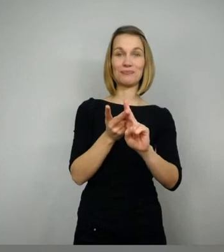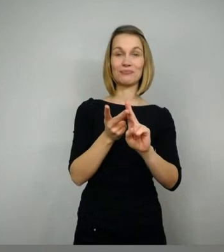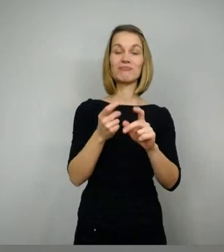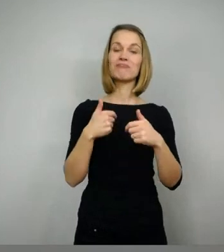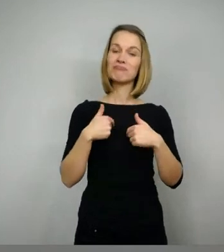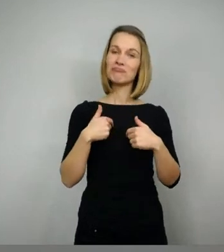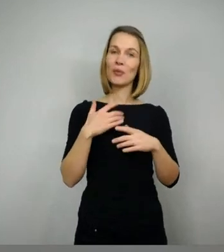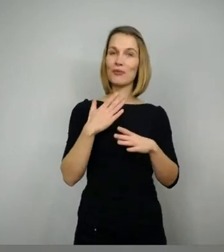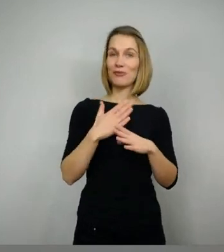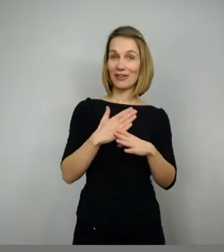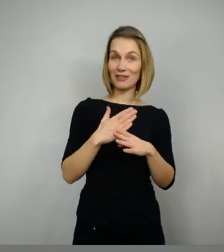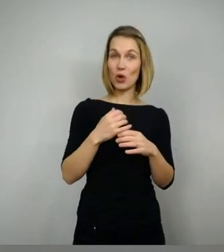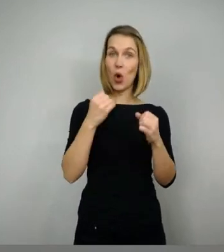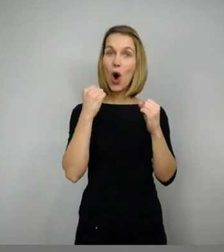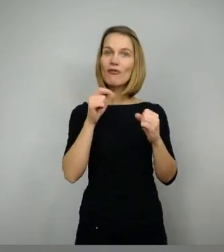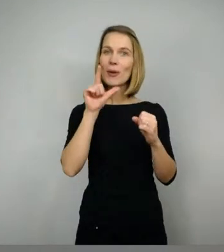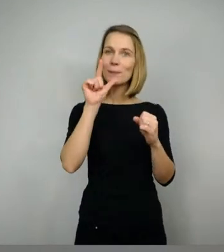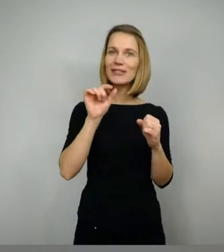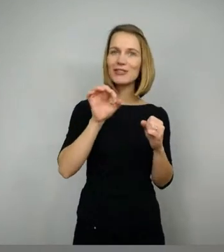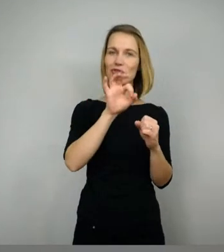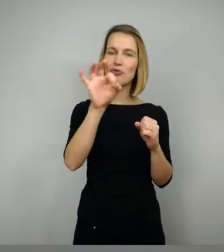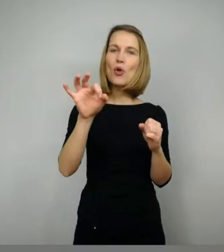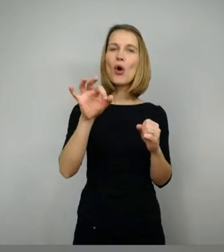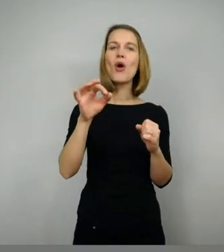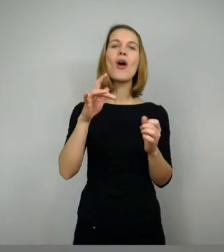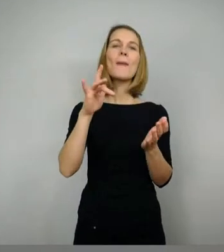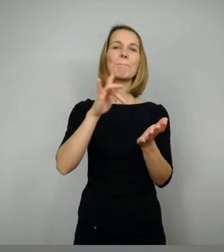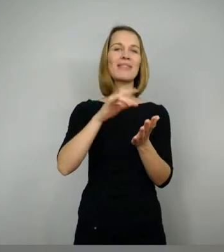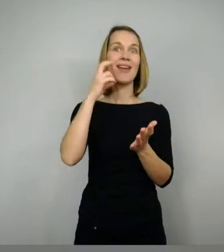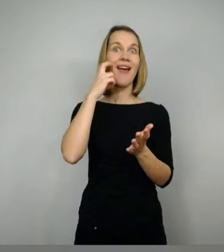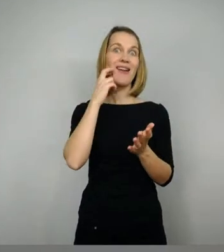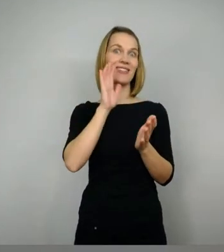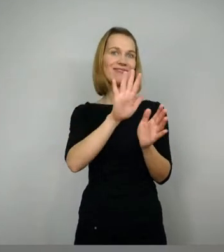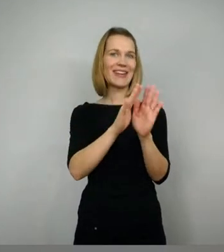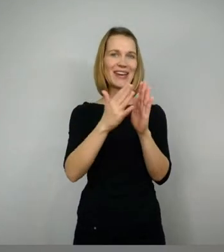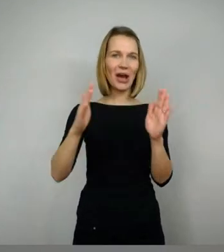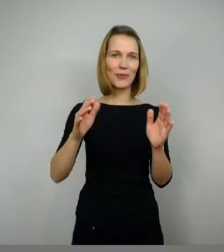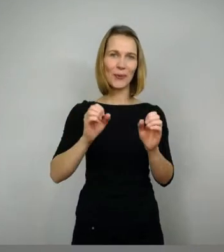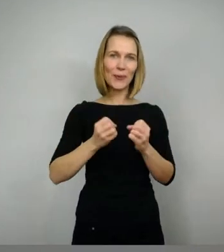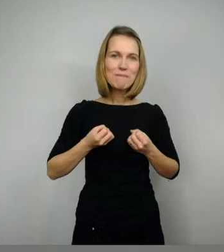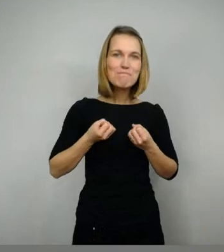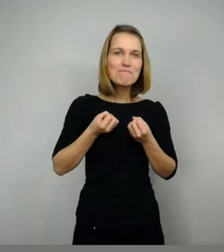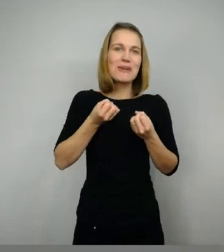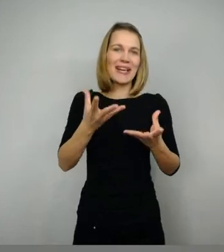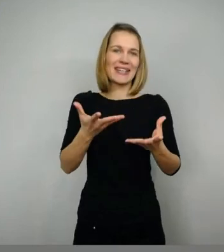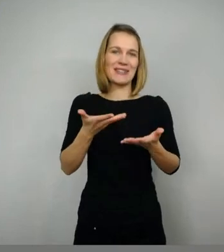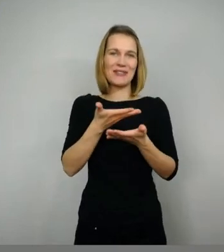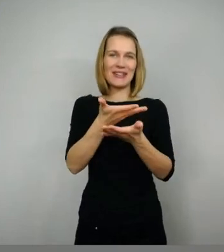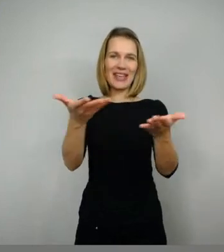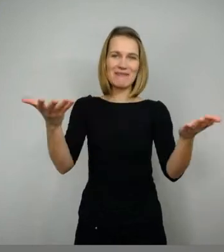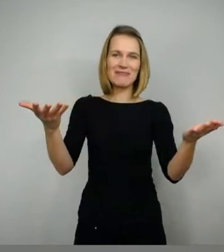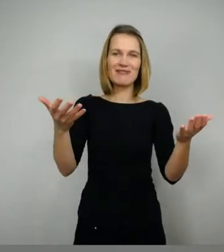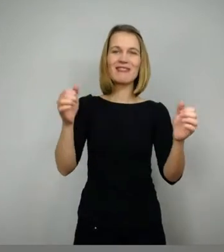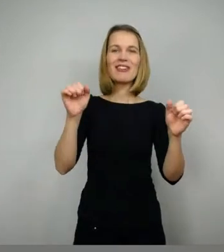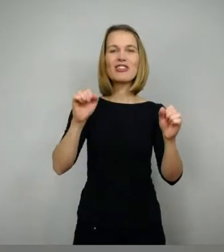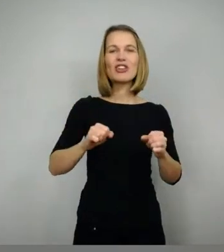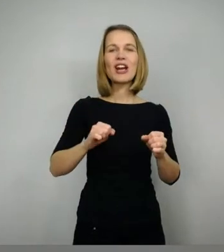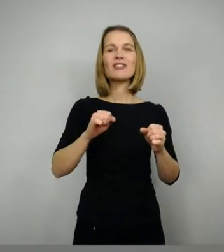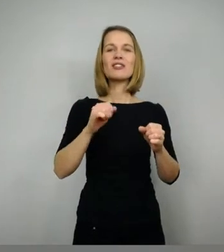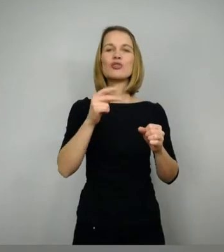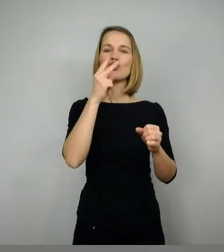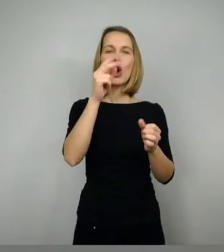hoffe ich, dass ich euch ein bisschen für mittelalterliche Literatur begeistern konnte. Wie gesagt, gerne mal bei YouTube oder sonst irgendwo gucken nach